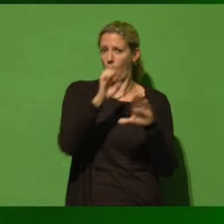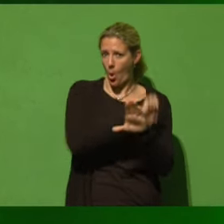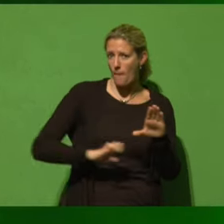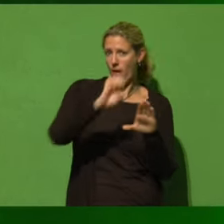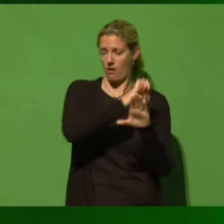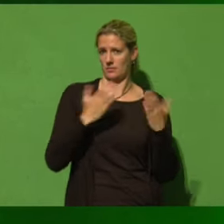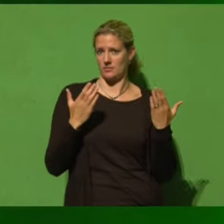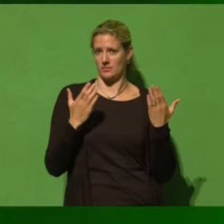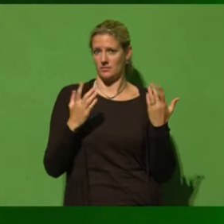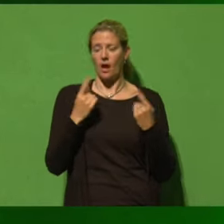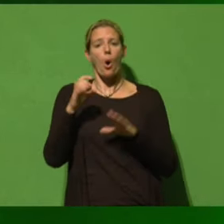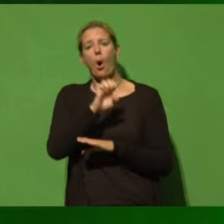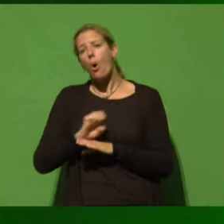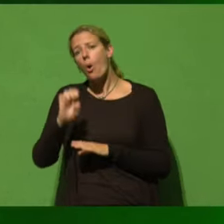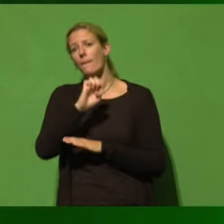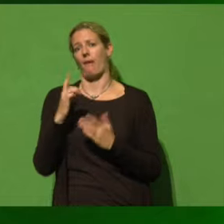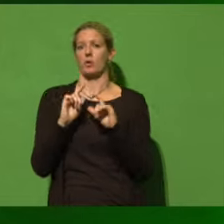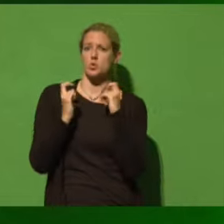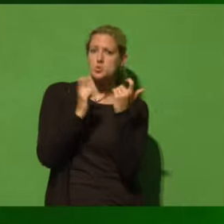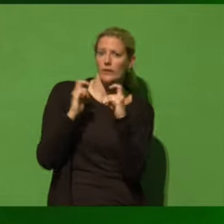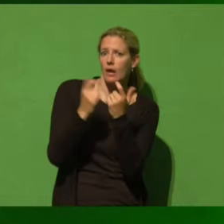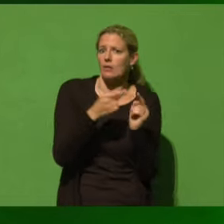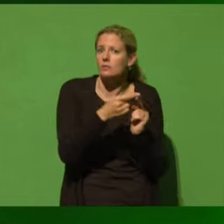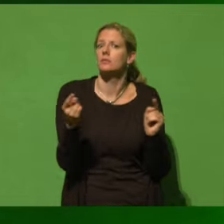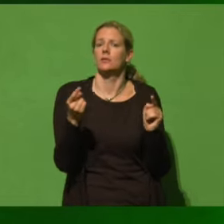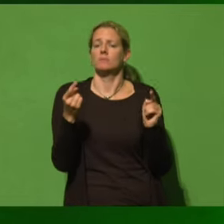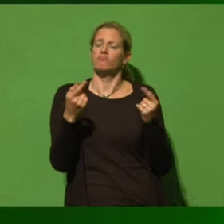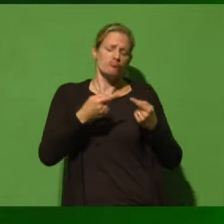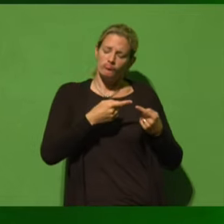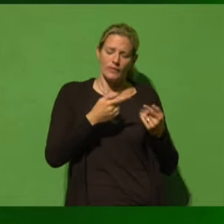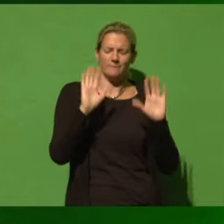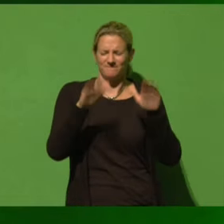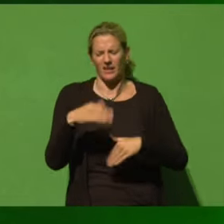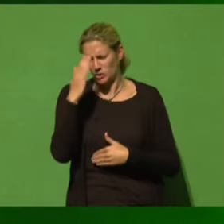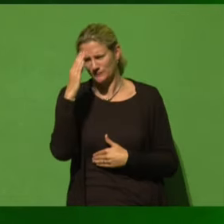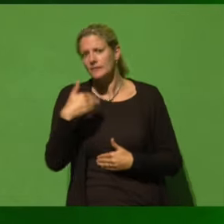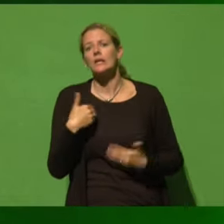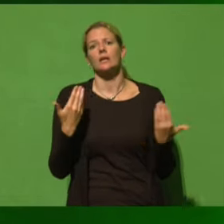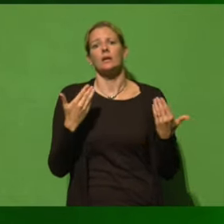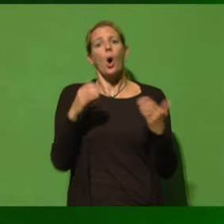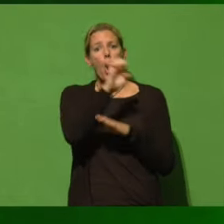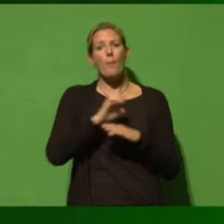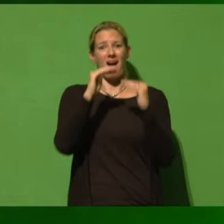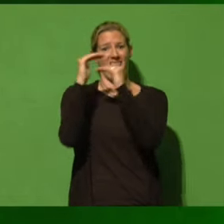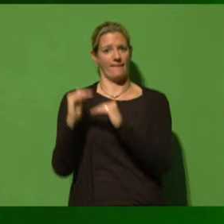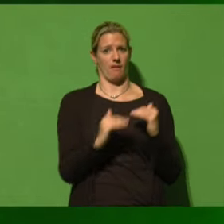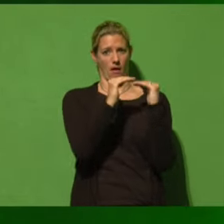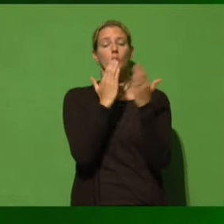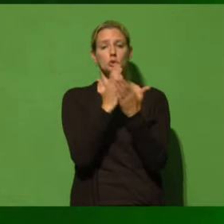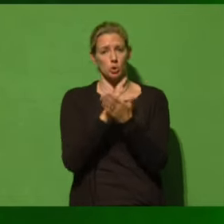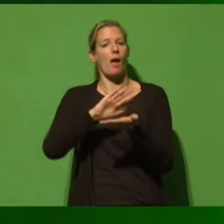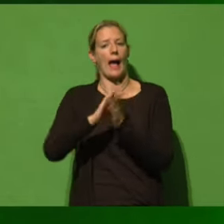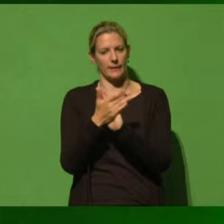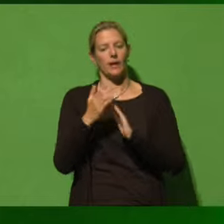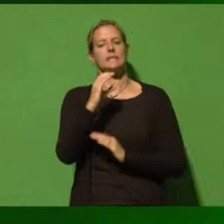europäischen Konzerne, alle europäischen Konzerne, sage ich schon, alle europäischen Länder hatten sich schon auf diese CO2-Grenzwerte